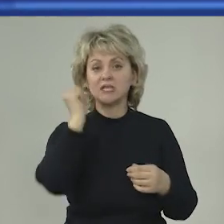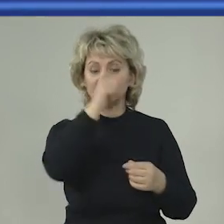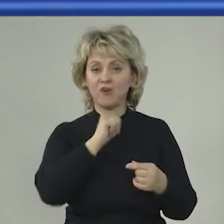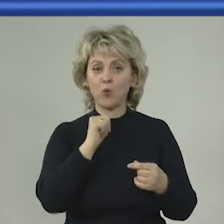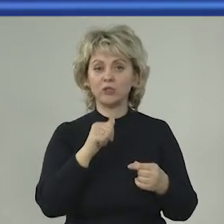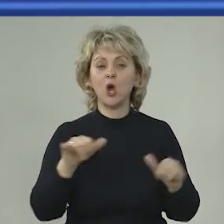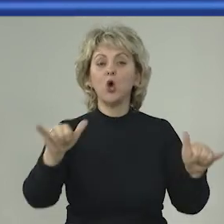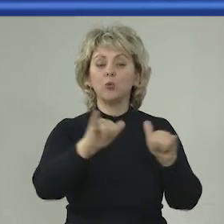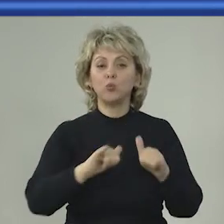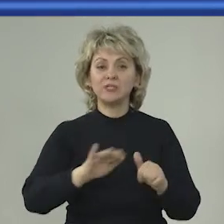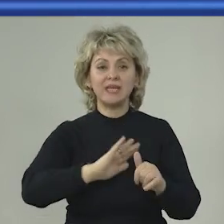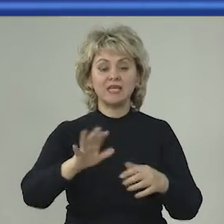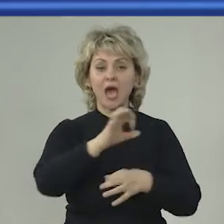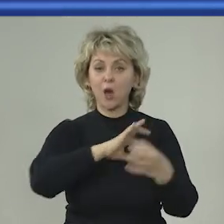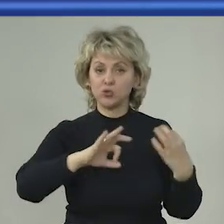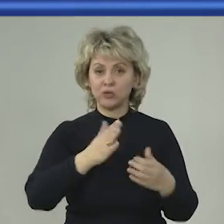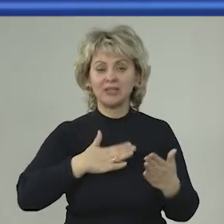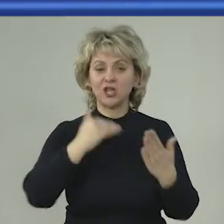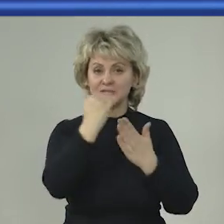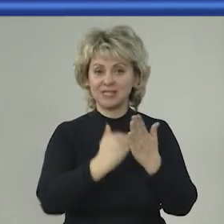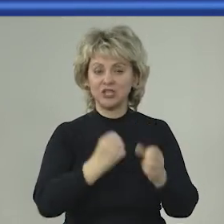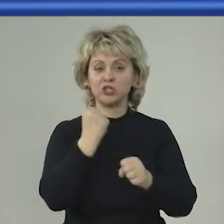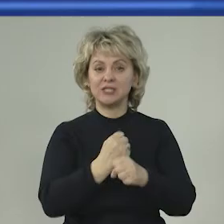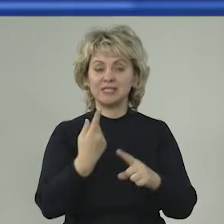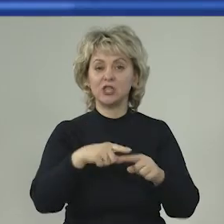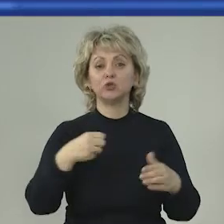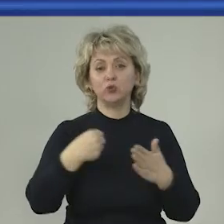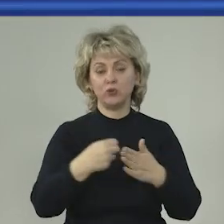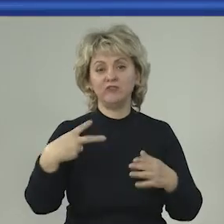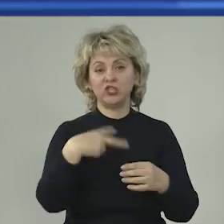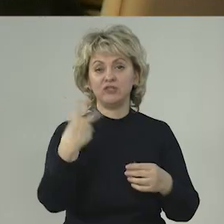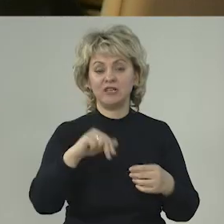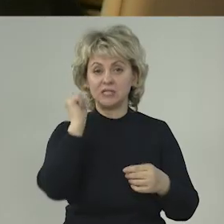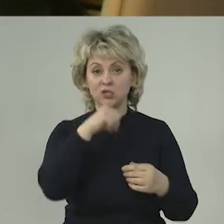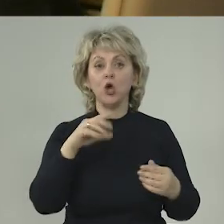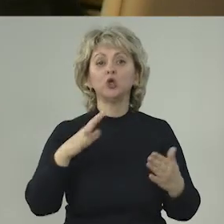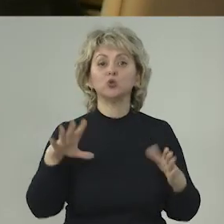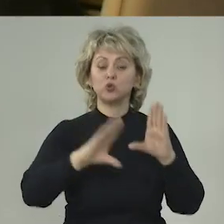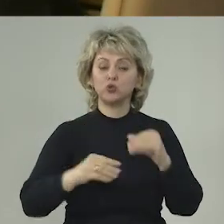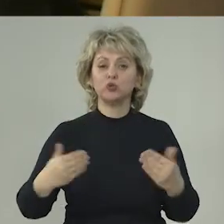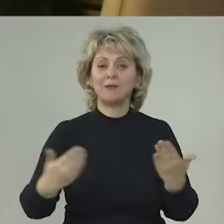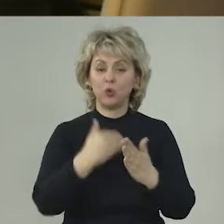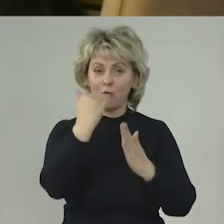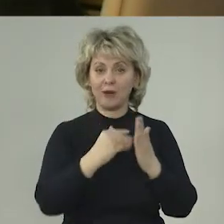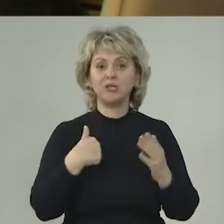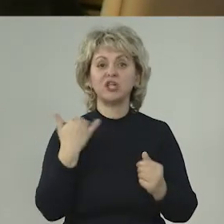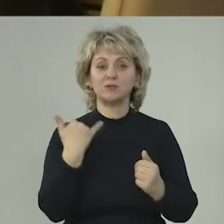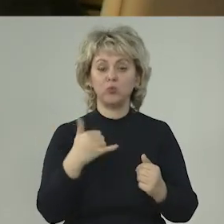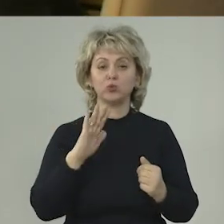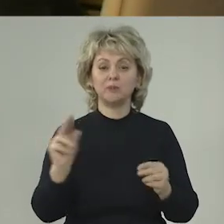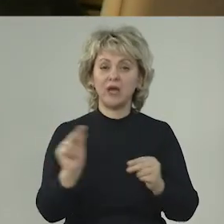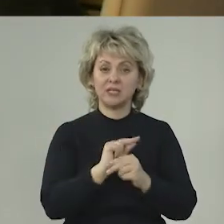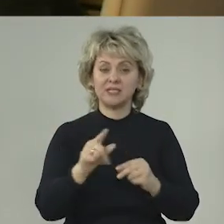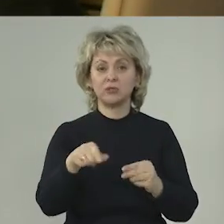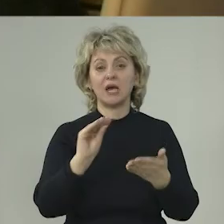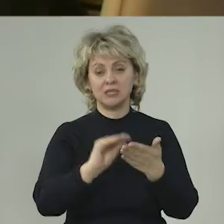года. Музей не обсуждается. Наша задача сделать как раз до 2020 года. Но вот с учетом новых задач мы сейчас будем корректировать и